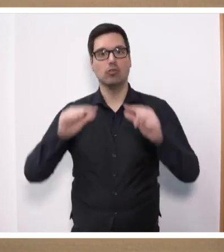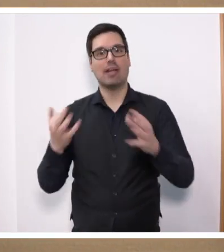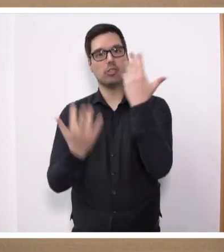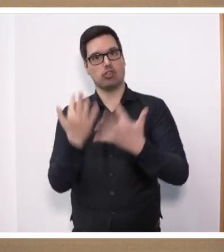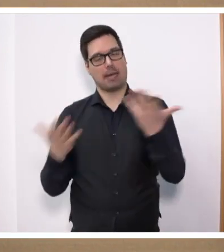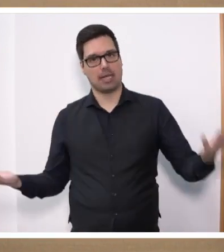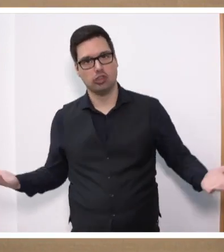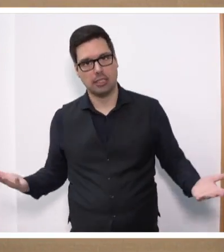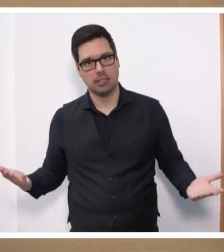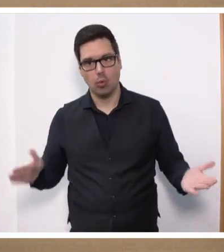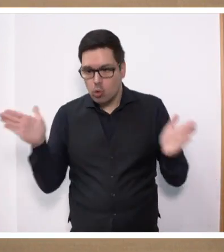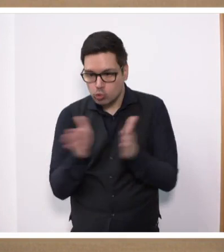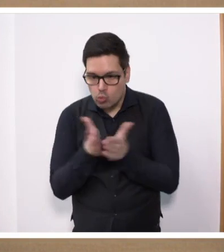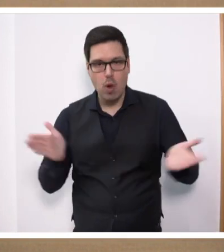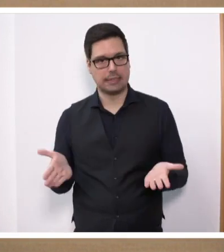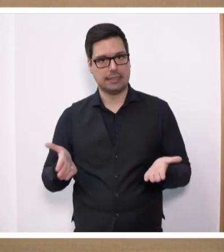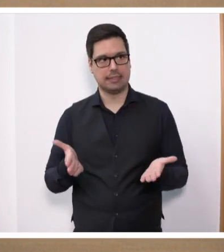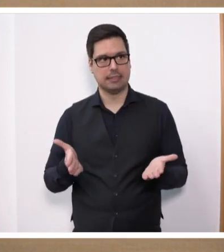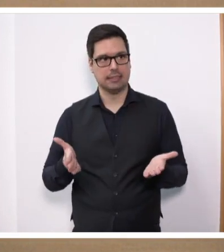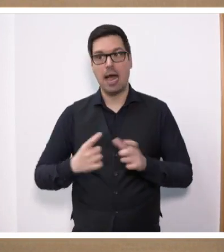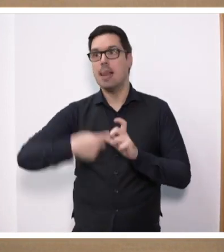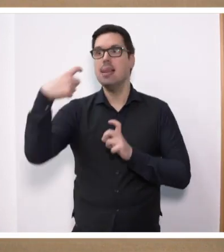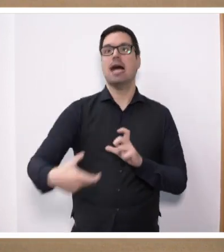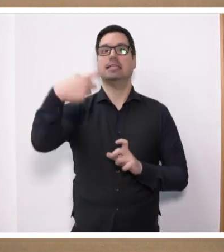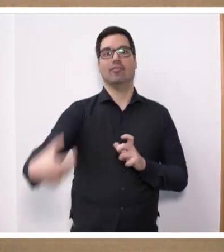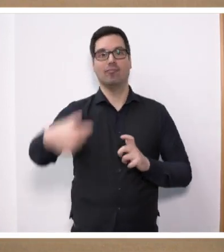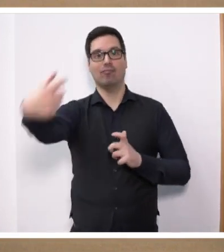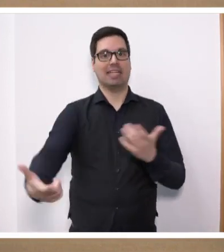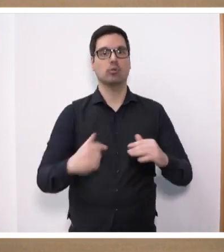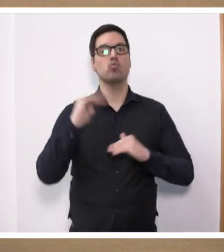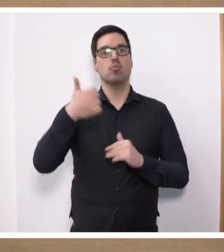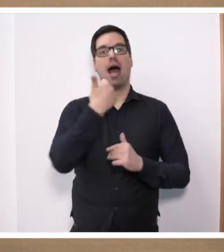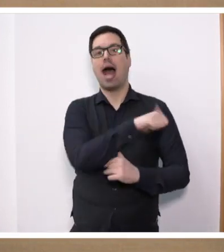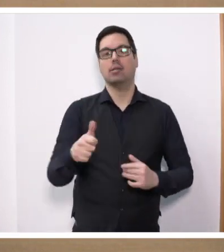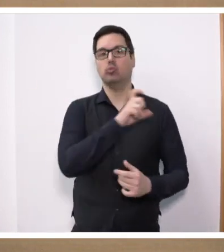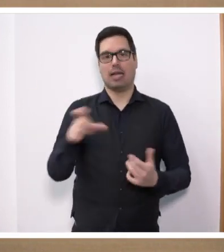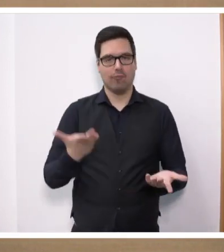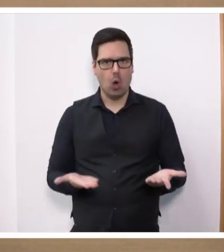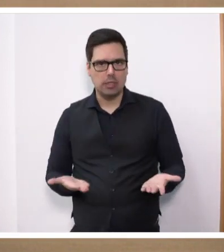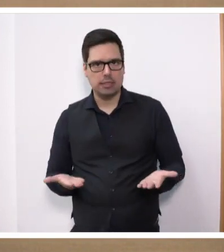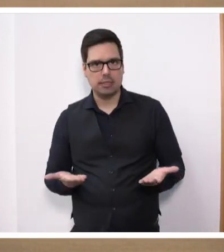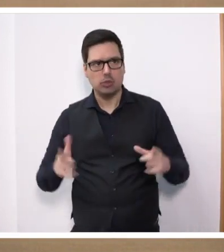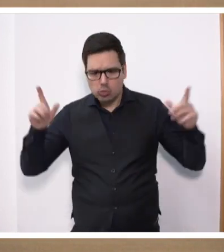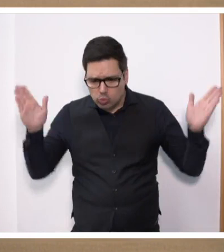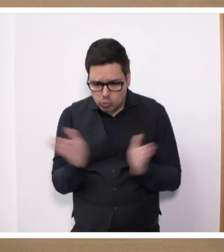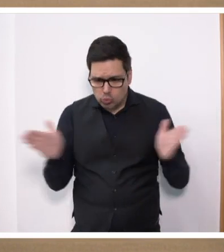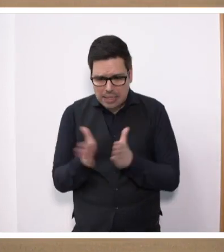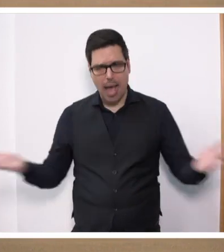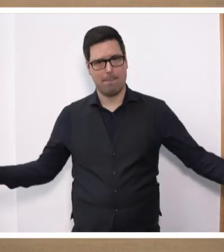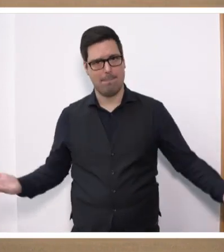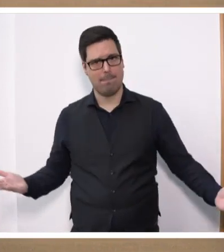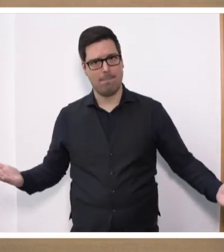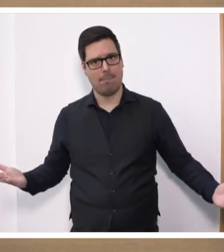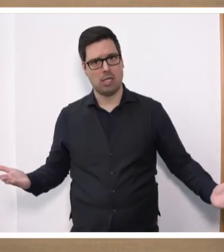Lieferverträge für landwirtschaftliche Produkte sind oft langfristig. Und was genau ist denn nun von diesen Forderungen im